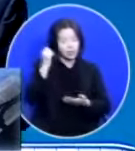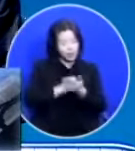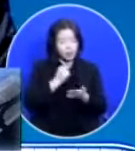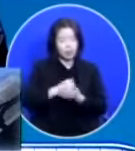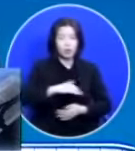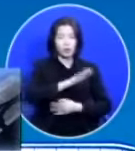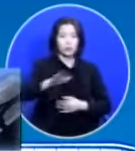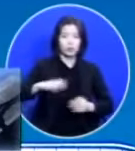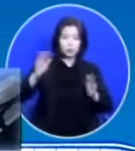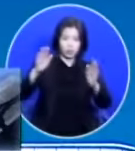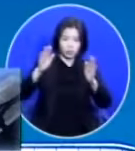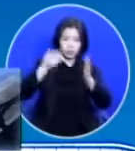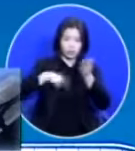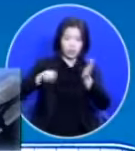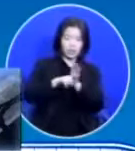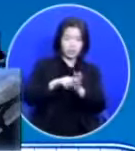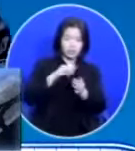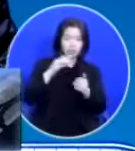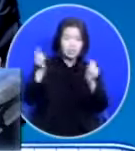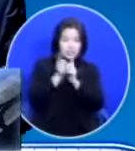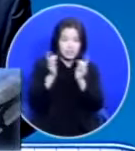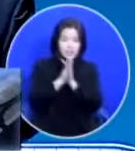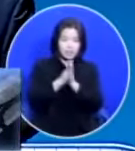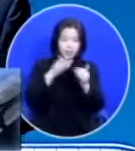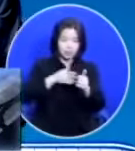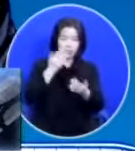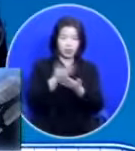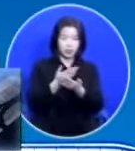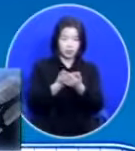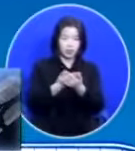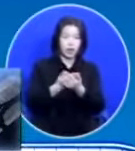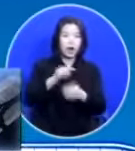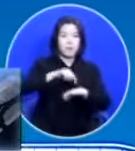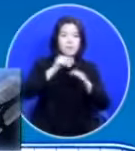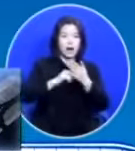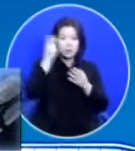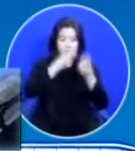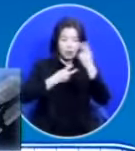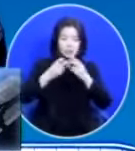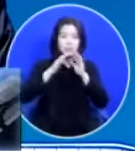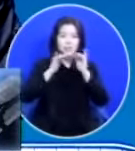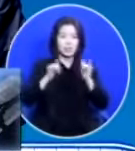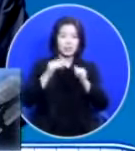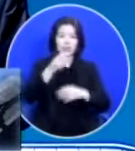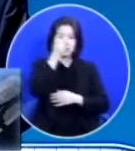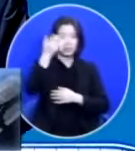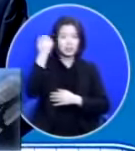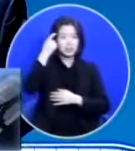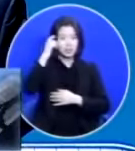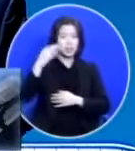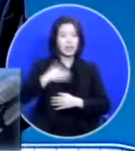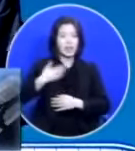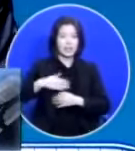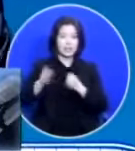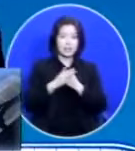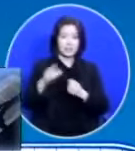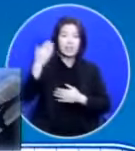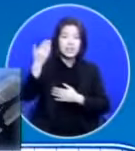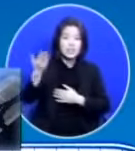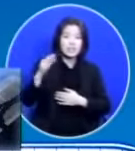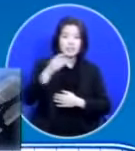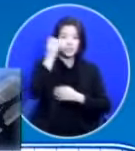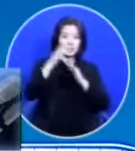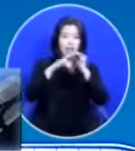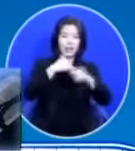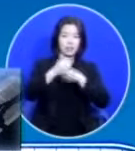친히 간구하시느니라 마음을 살피시는 이가 성령의 생각을 아시나니 이는 성령이 하나님의 뜻대로 성도를